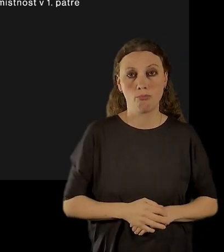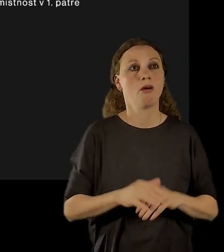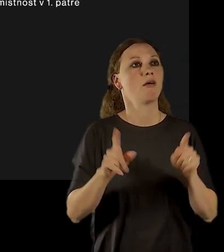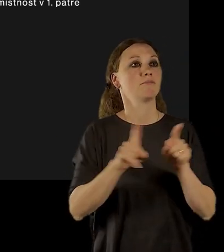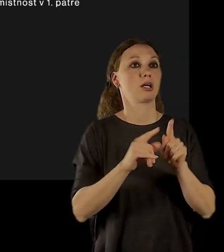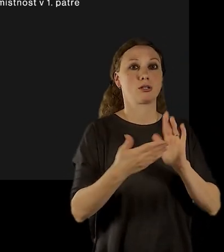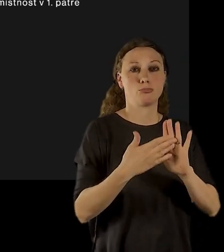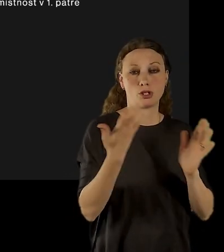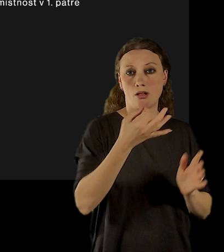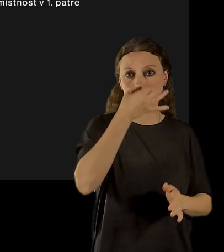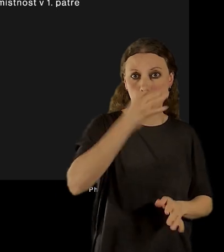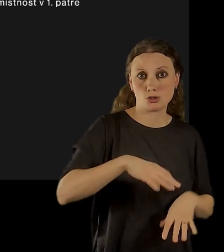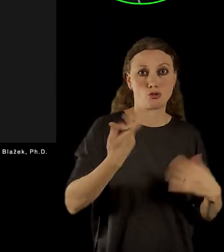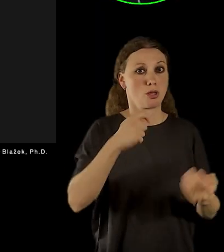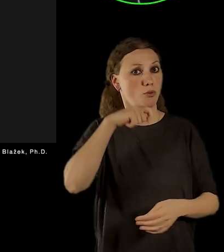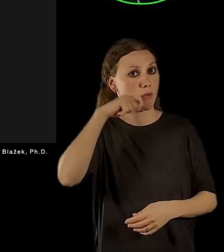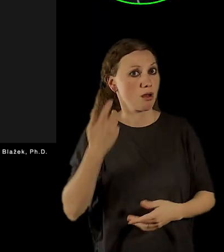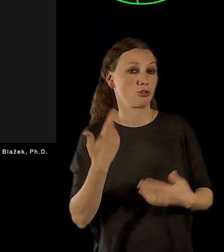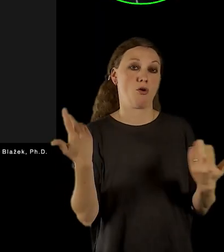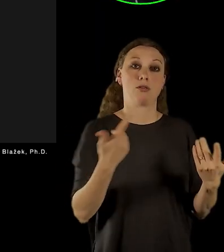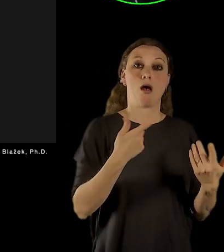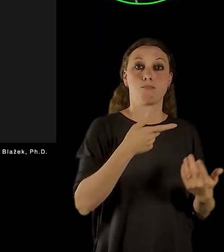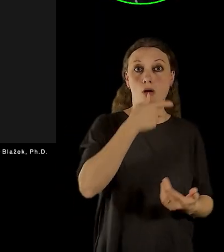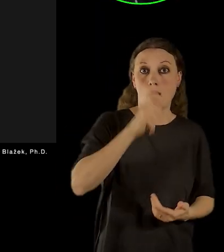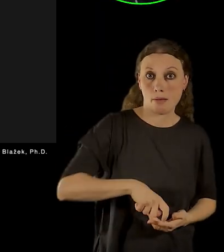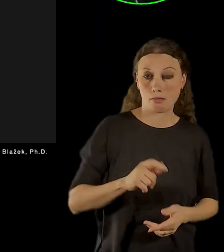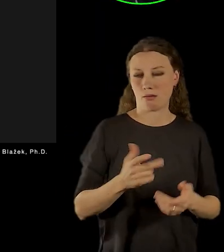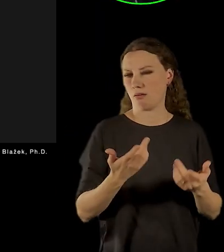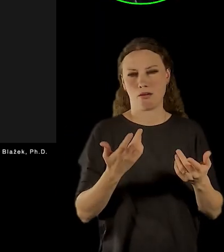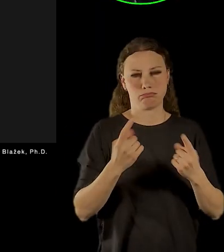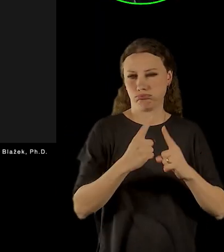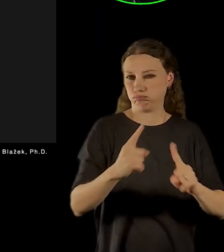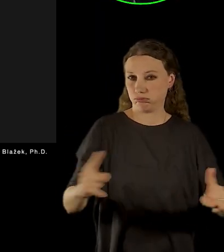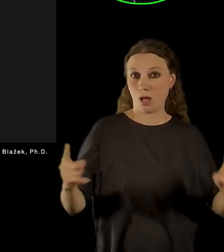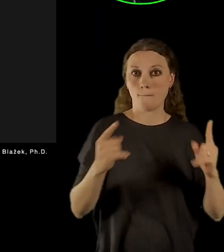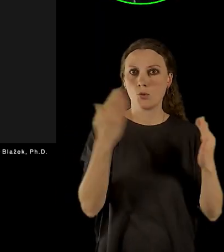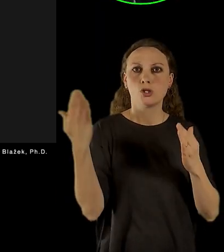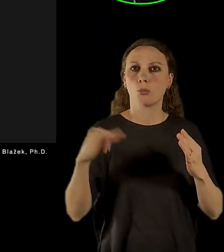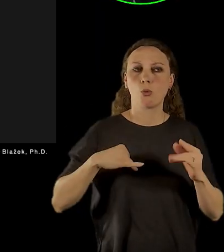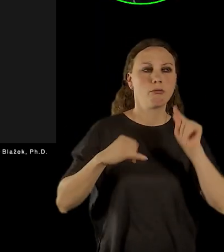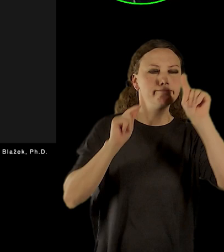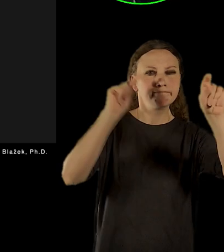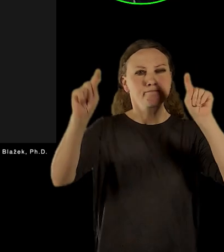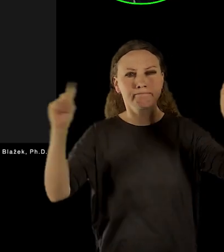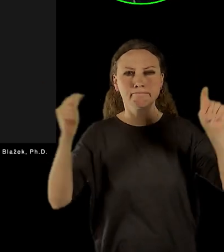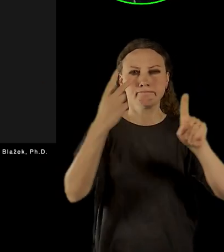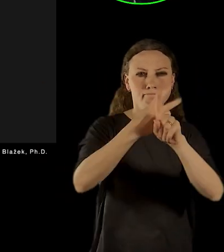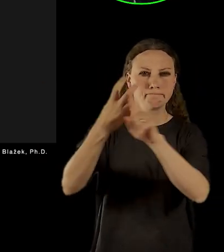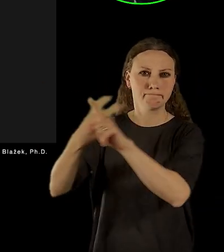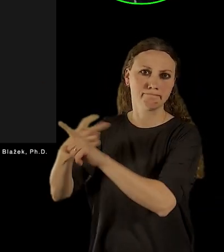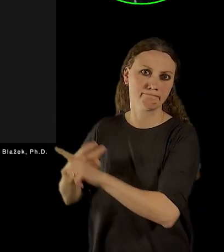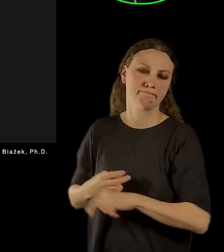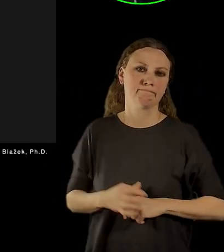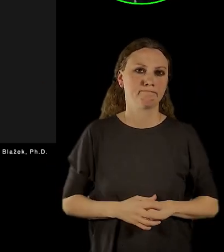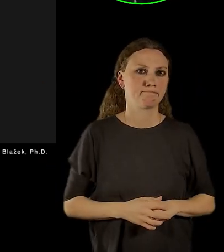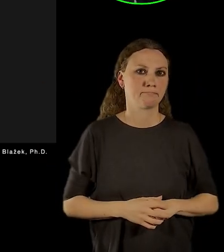Zámoří. Každopádně to, co nás inspirovalo, zejména v souvislosti s tím polským muzejnictvím,